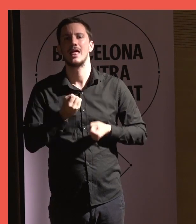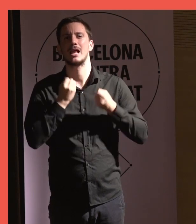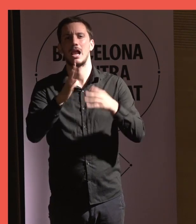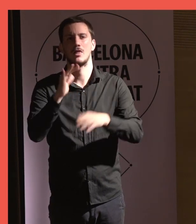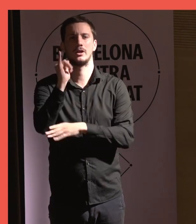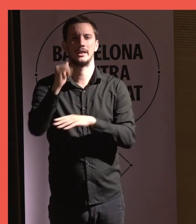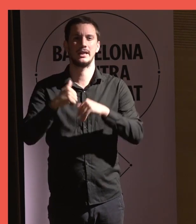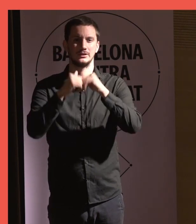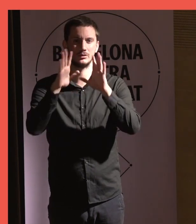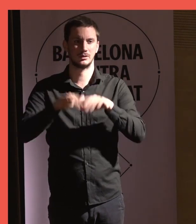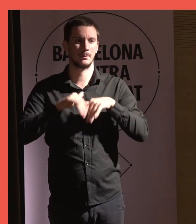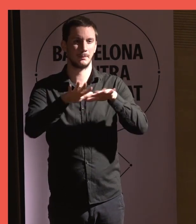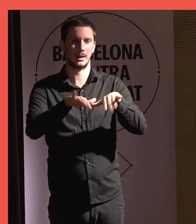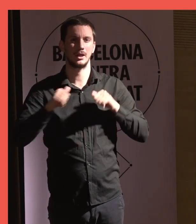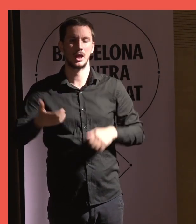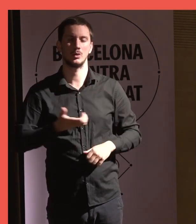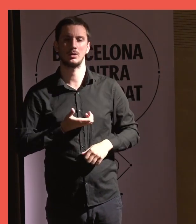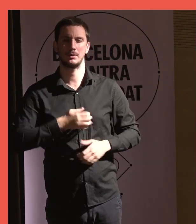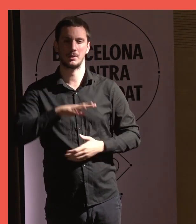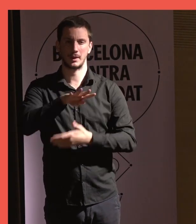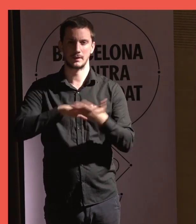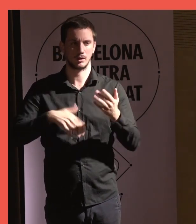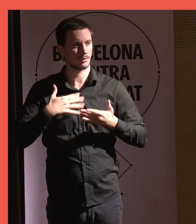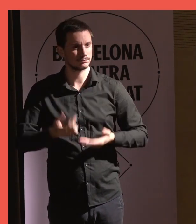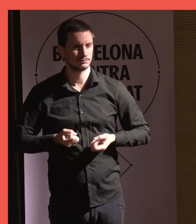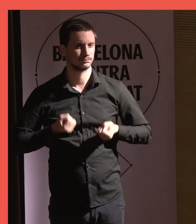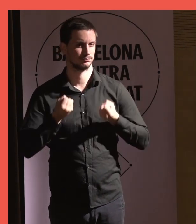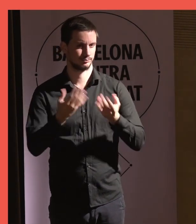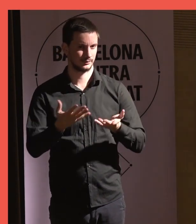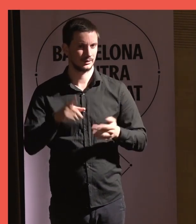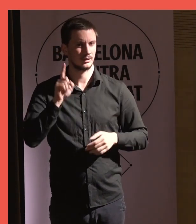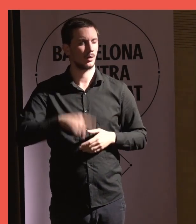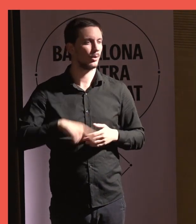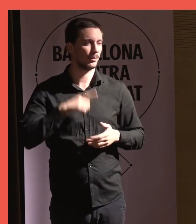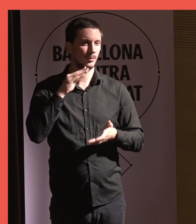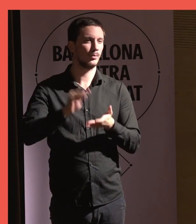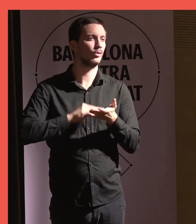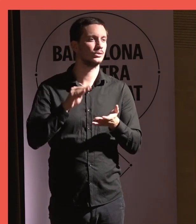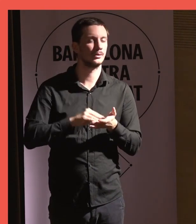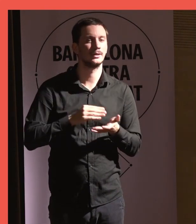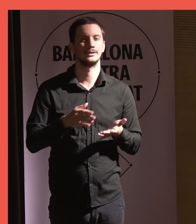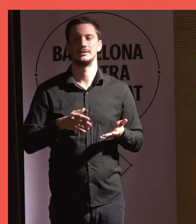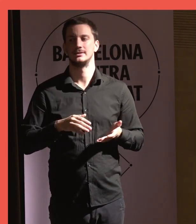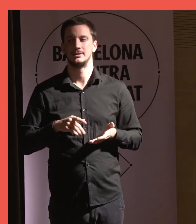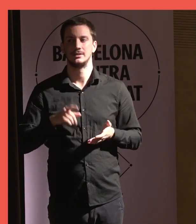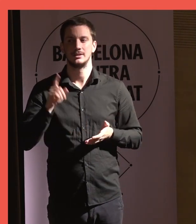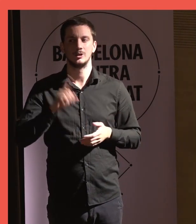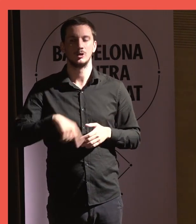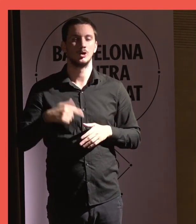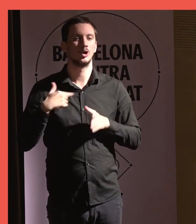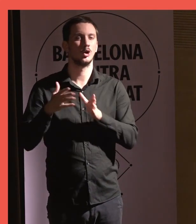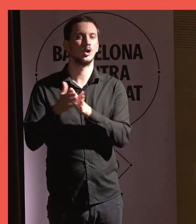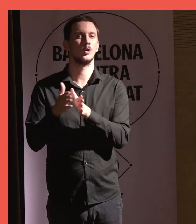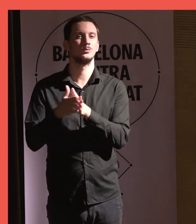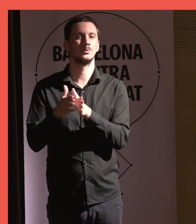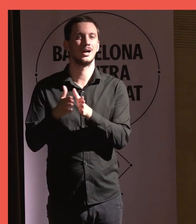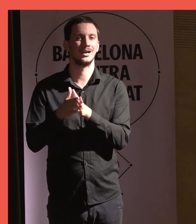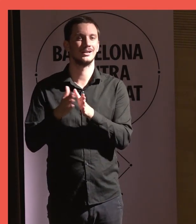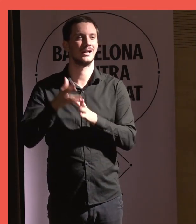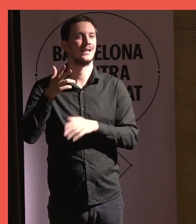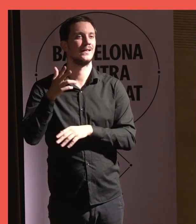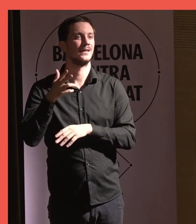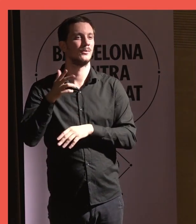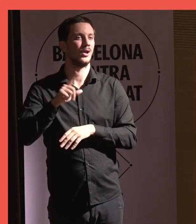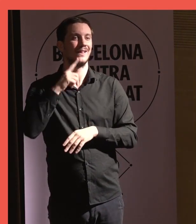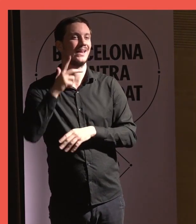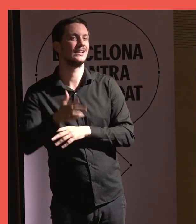en el plenari de l'Ajuntament de Barcelona i com moltes vegades, i em sembla el company del dret a